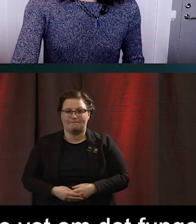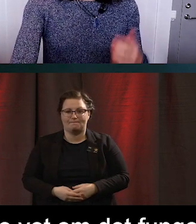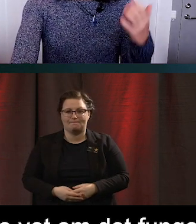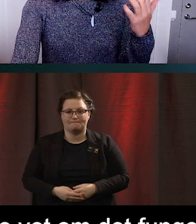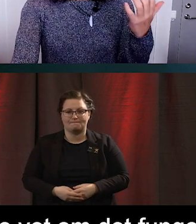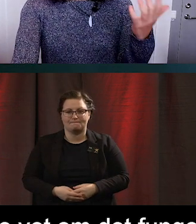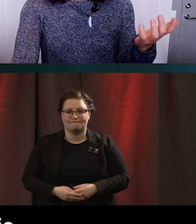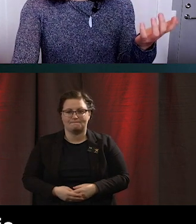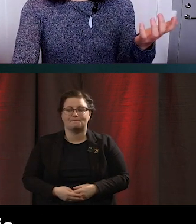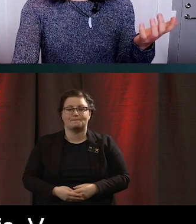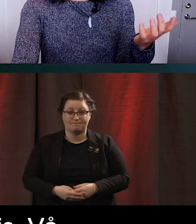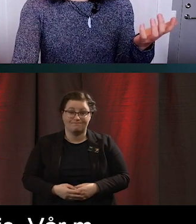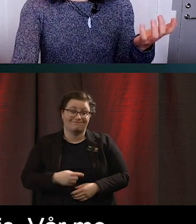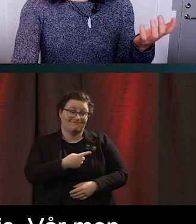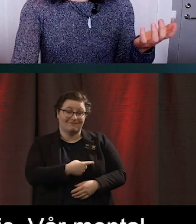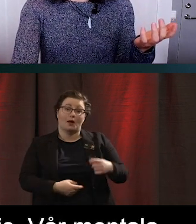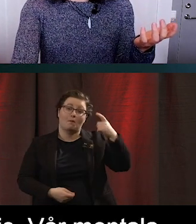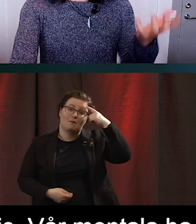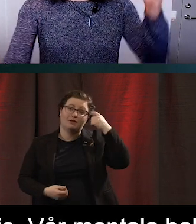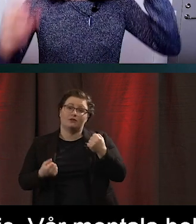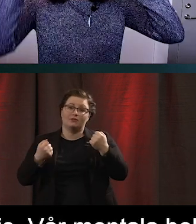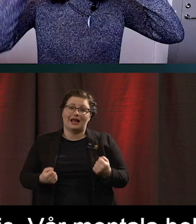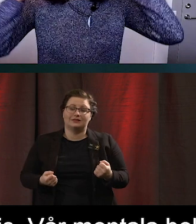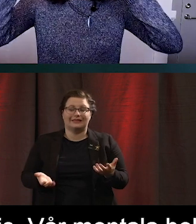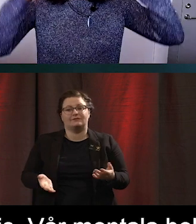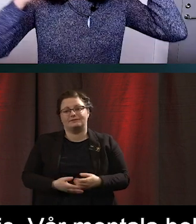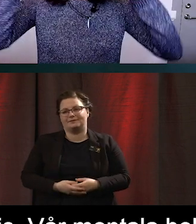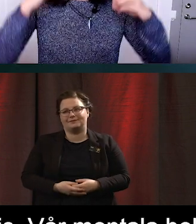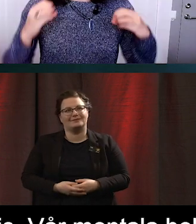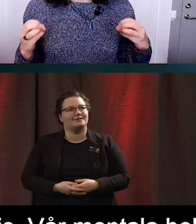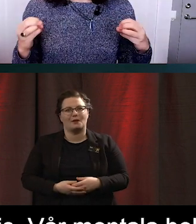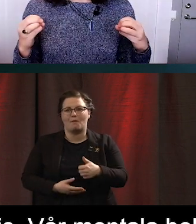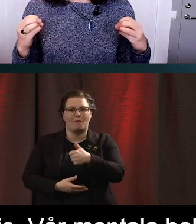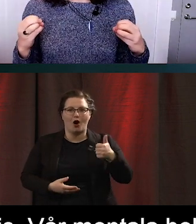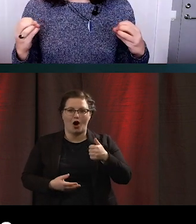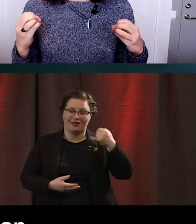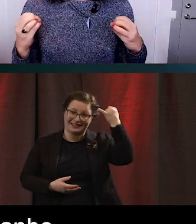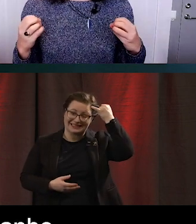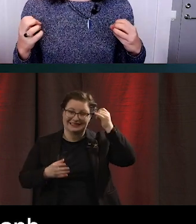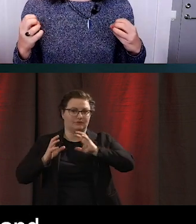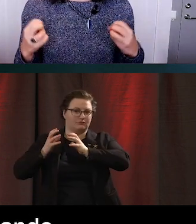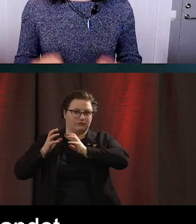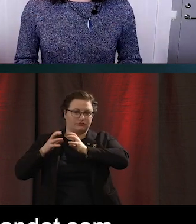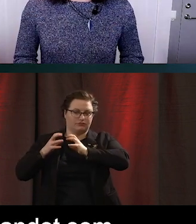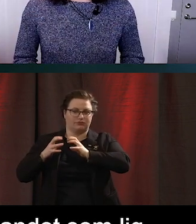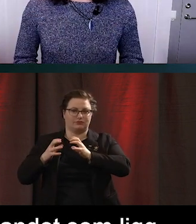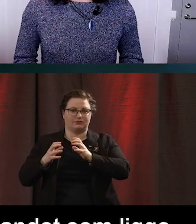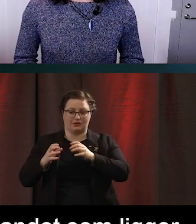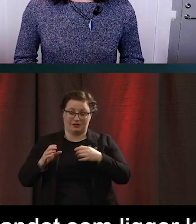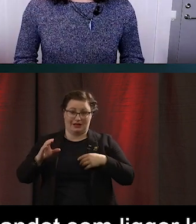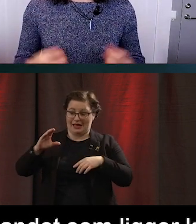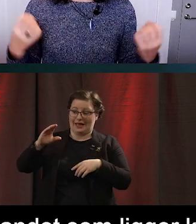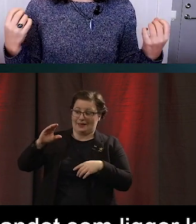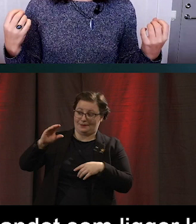Och som sagt, vår mentala belastning handlar om att det är inte bara det här processandet som ligger kvar hos oss och förbrukar våra